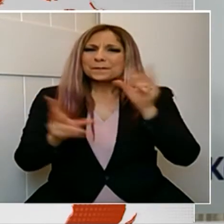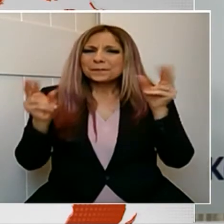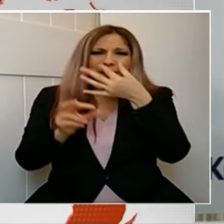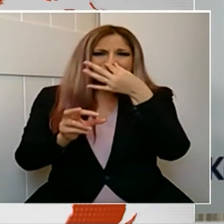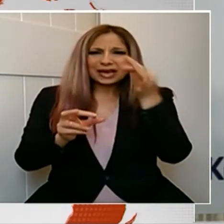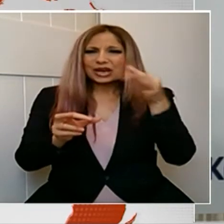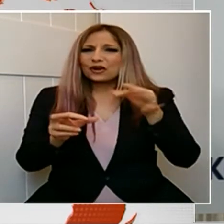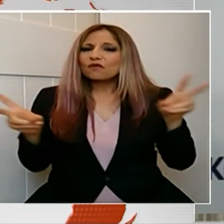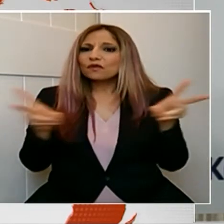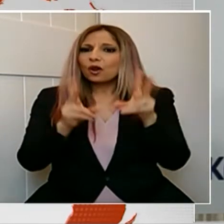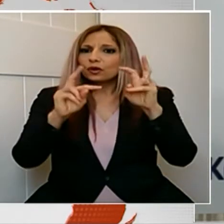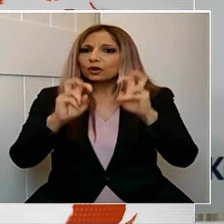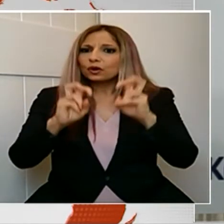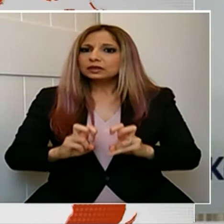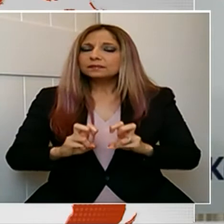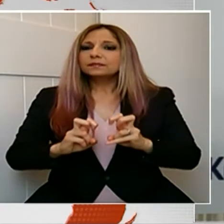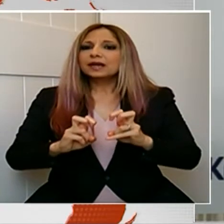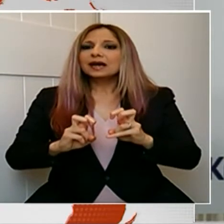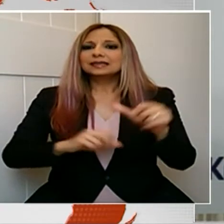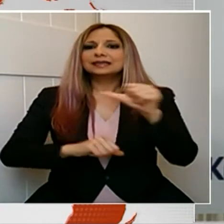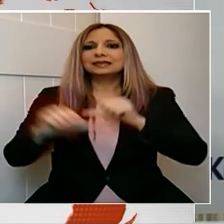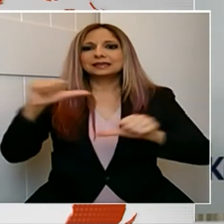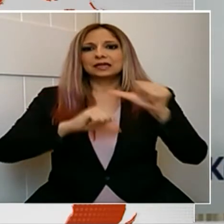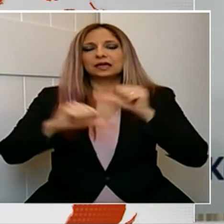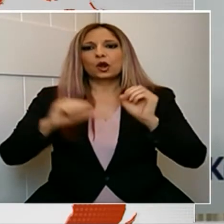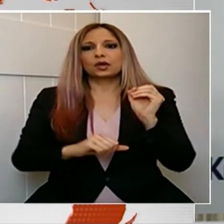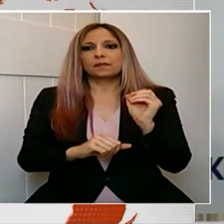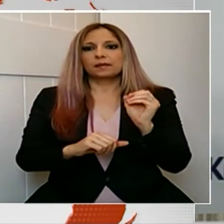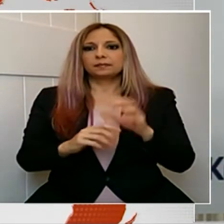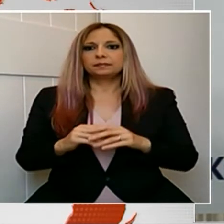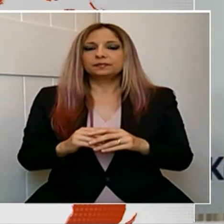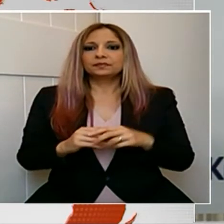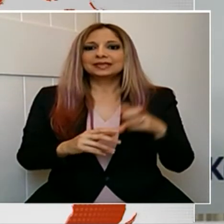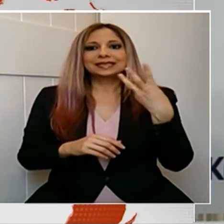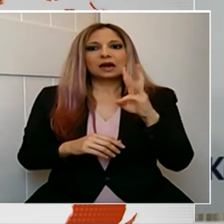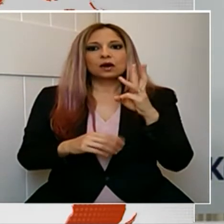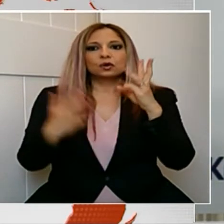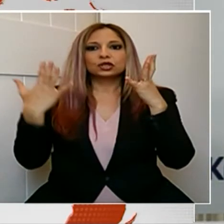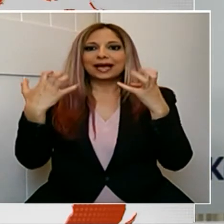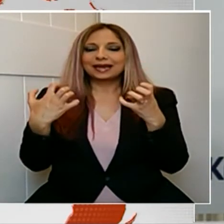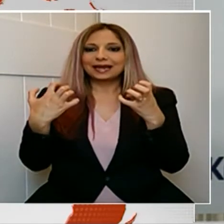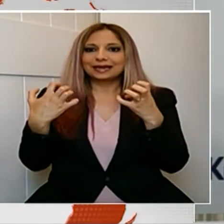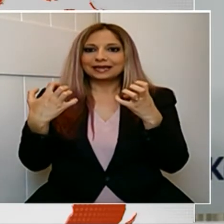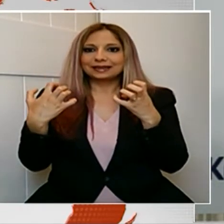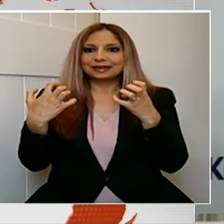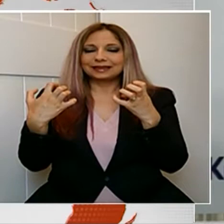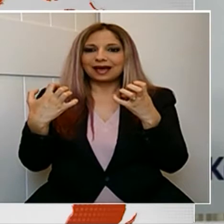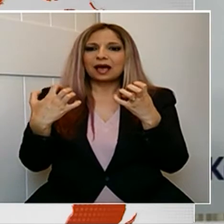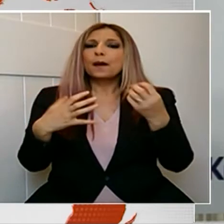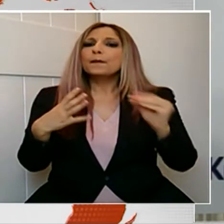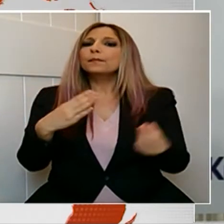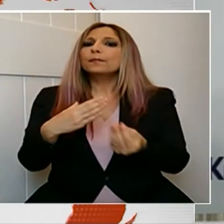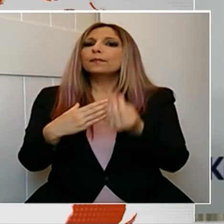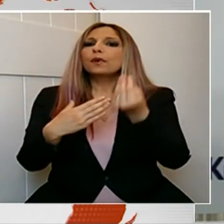ιδιωτικά εργαστήρια. Τα 390 από 526 προέρχονται από επαφές,